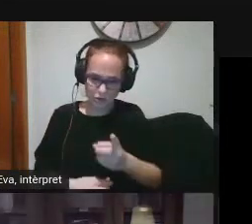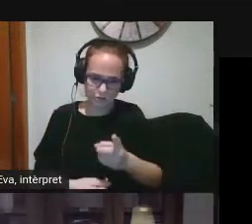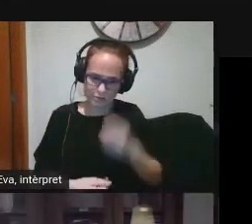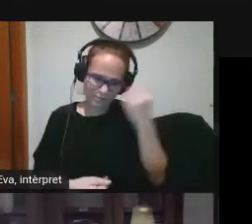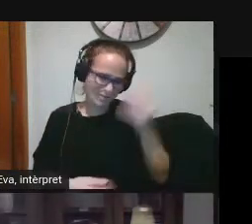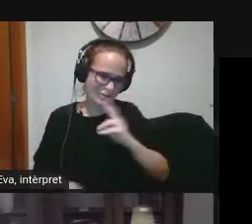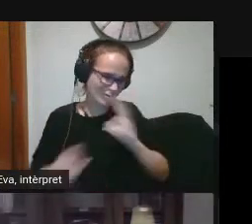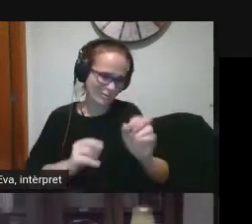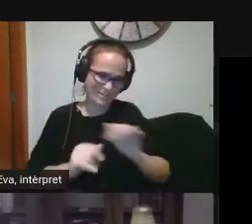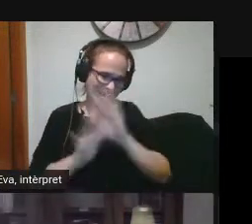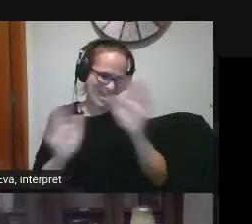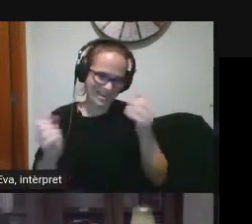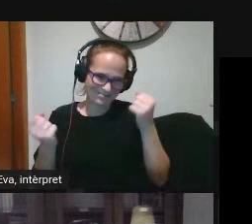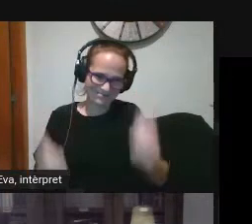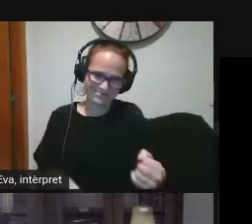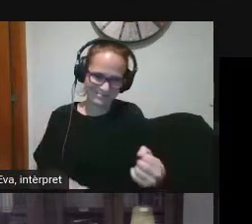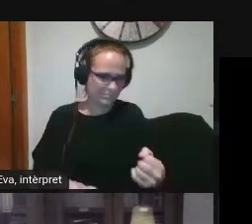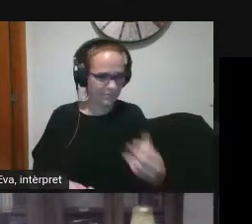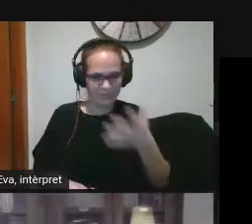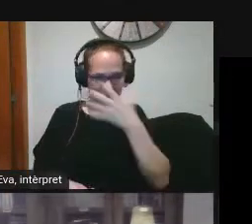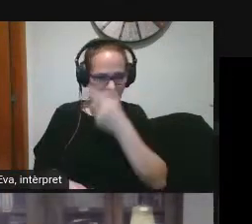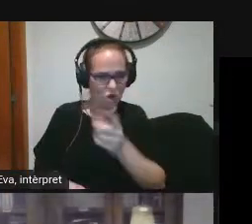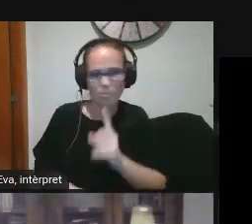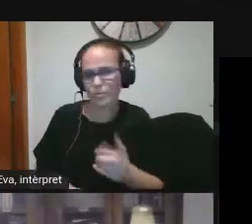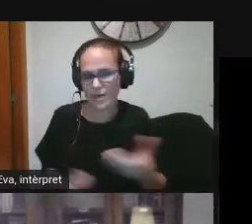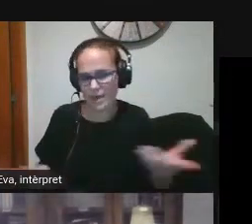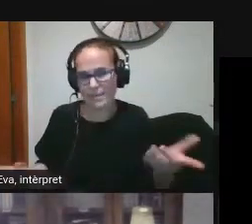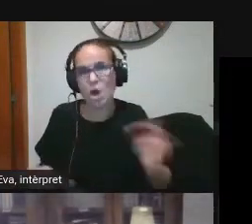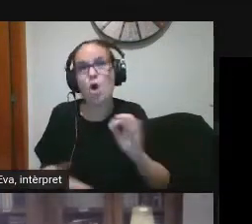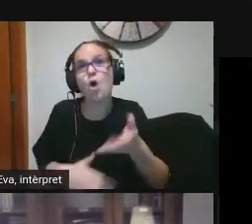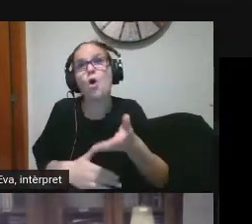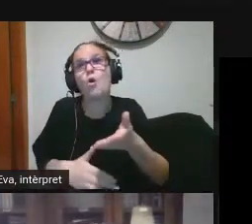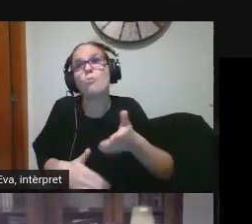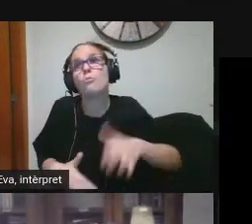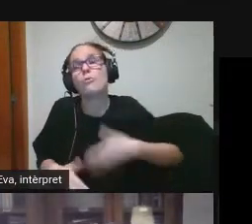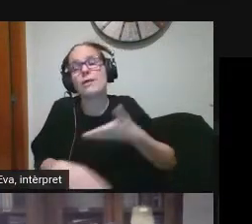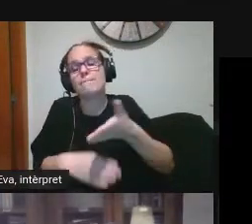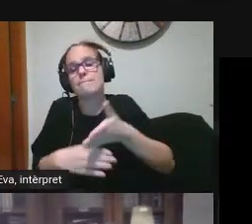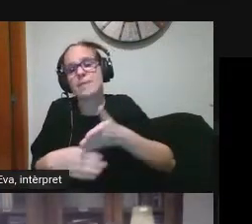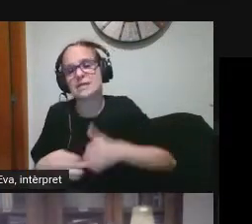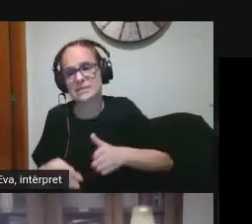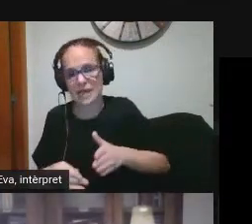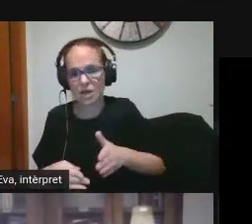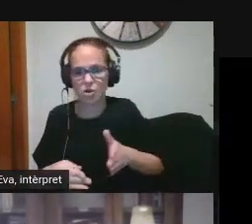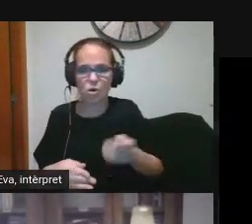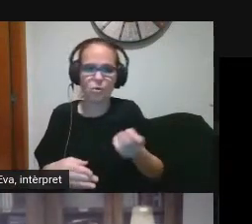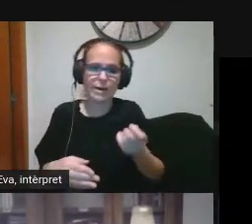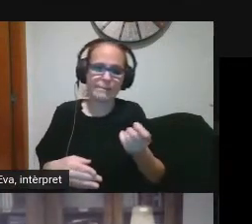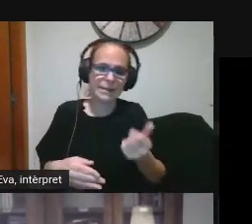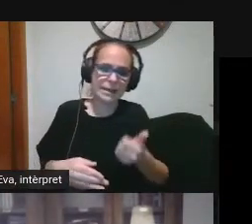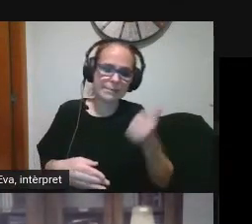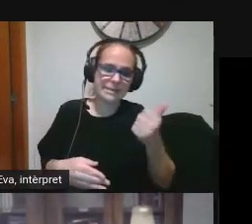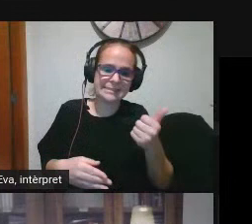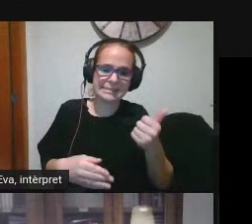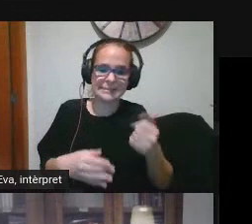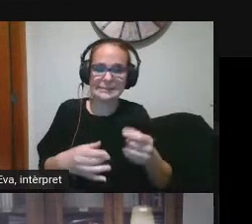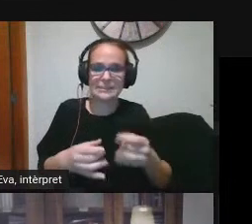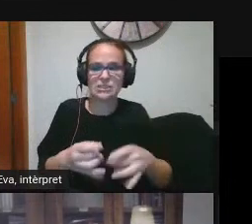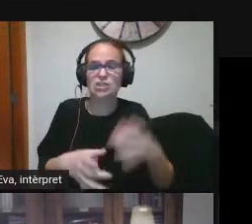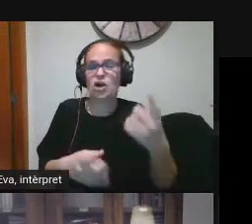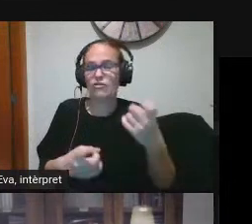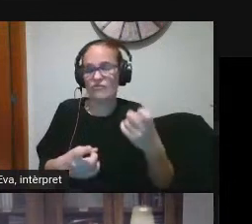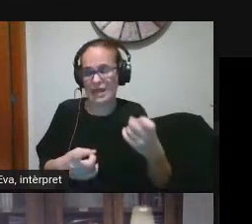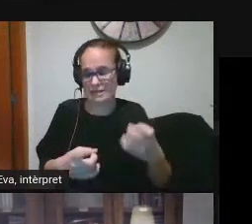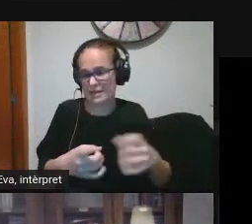clara jo crec que no podem o podrem parcialment o ho deixarem una mica més de l'exar necessitem centres